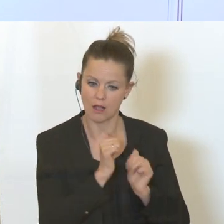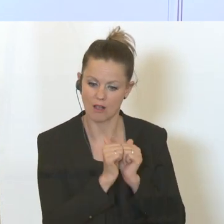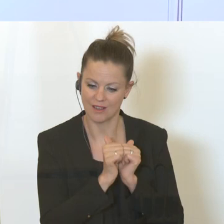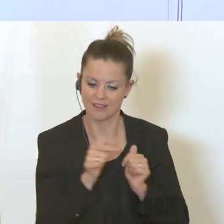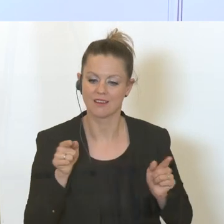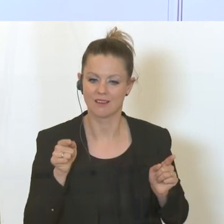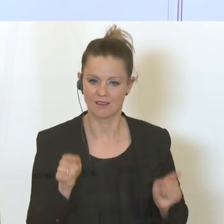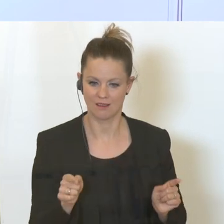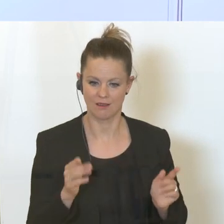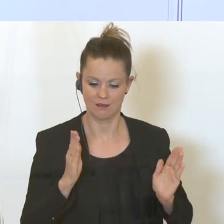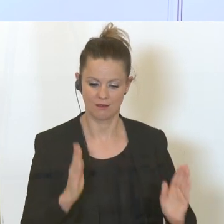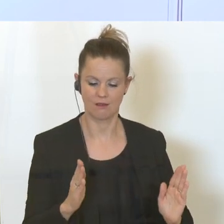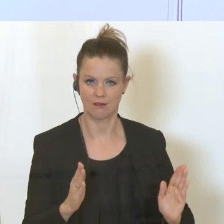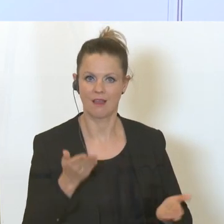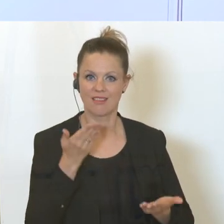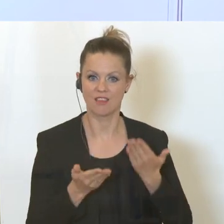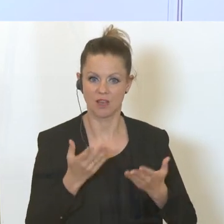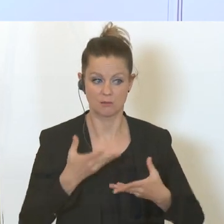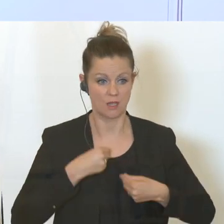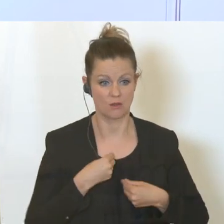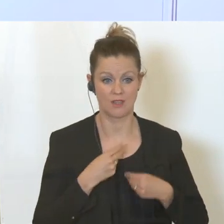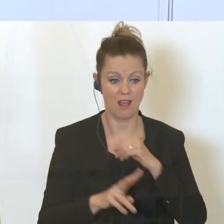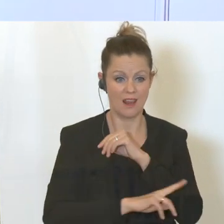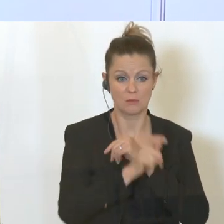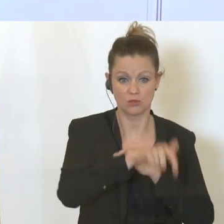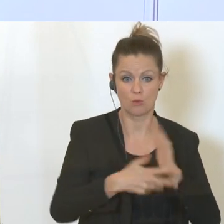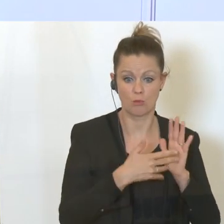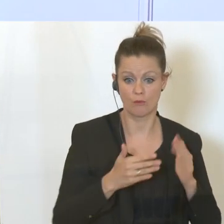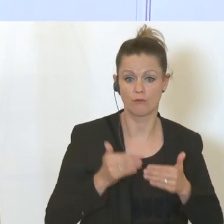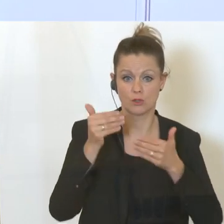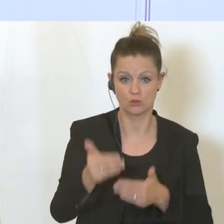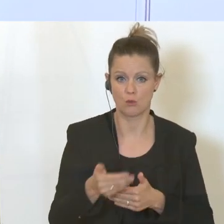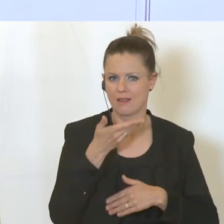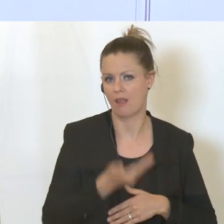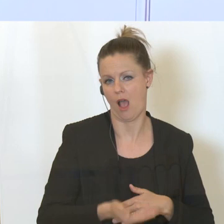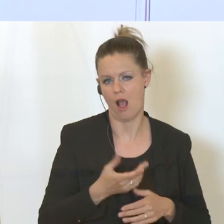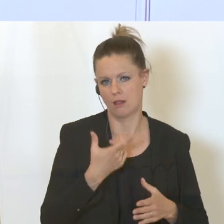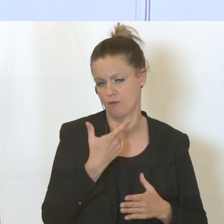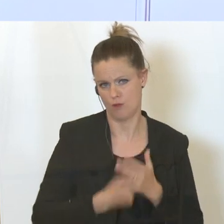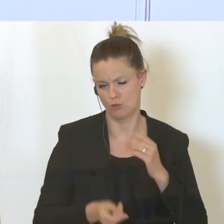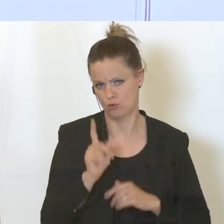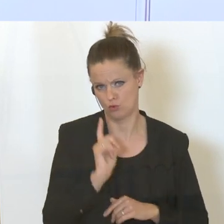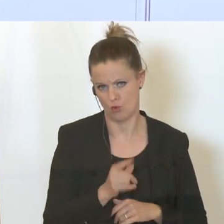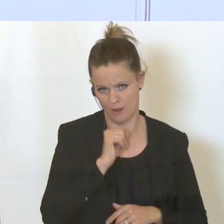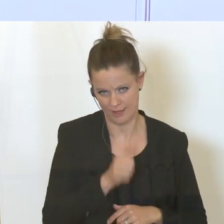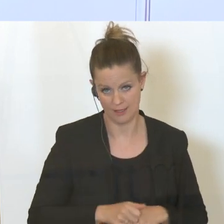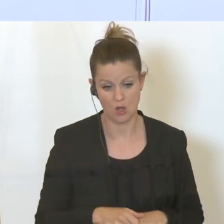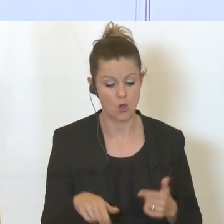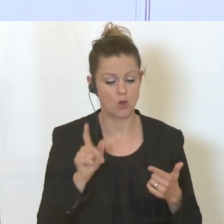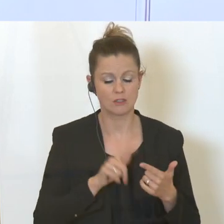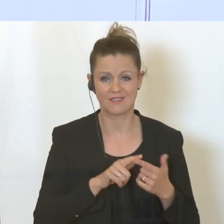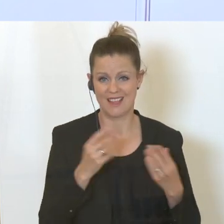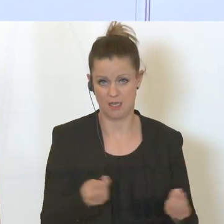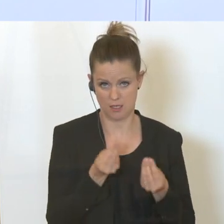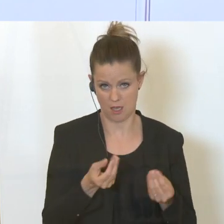aufgrund dessen, dass seine Prüfung verschoben wurde, Gehalt verlieren. Das ist das eine. Und das zweite ist es mir noch ein